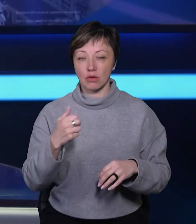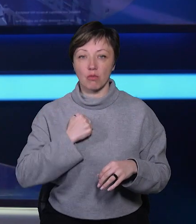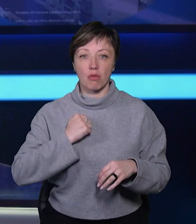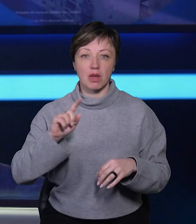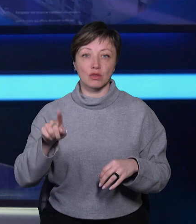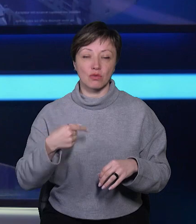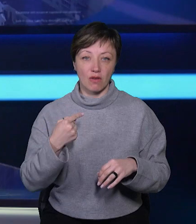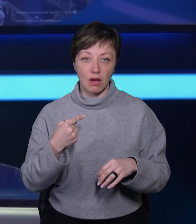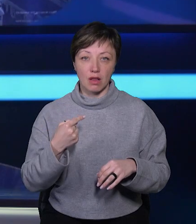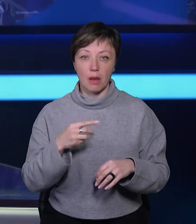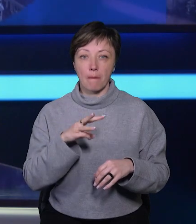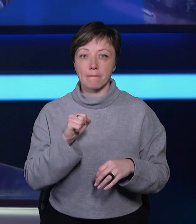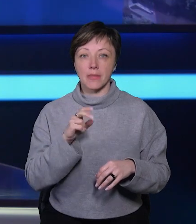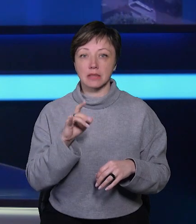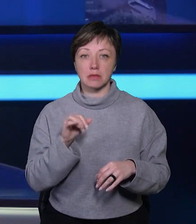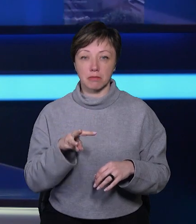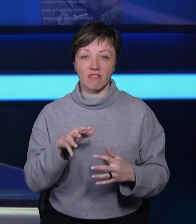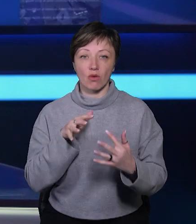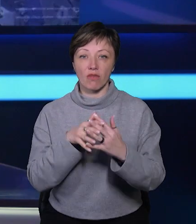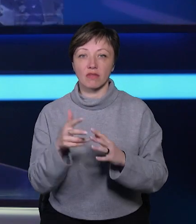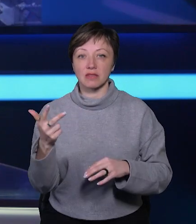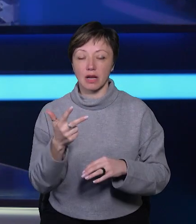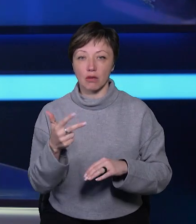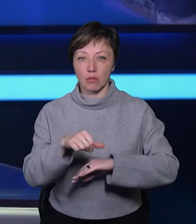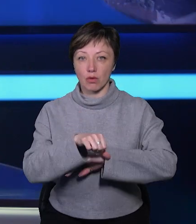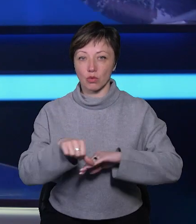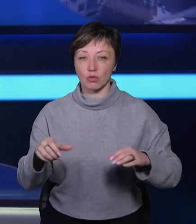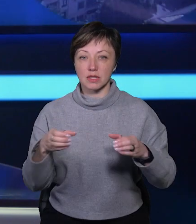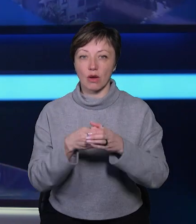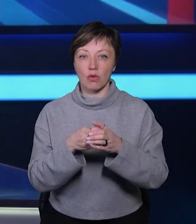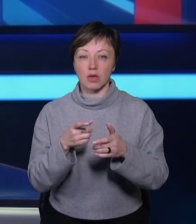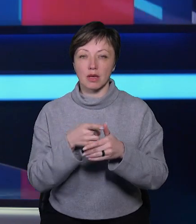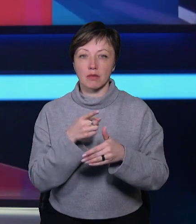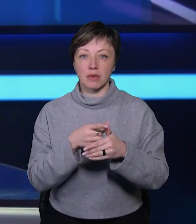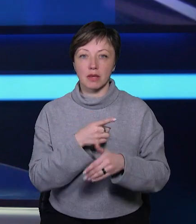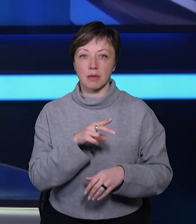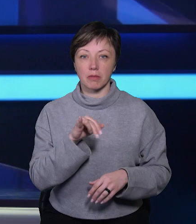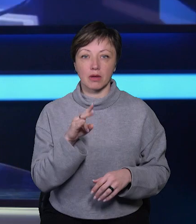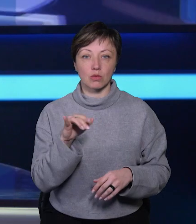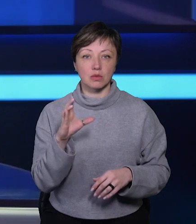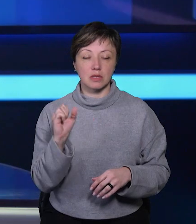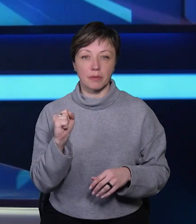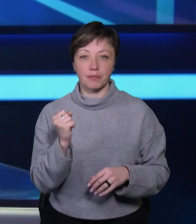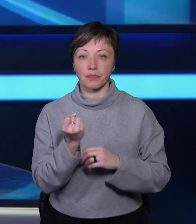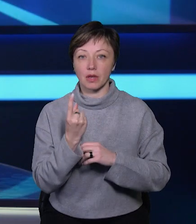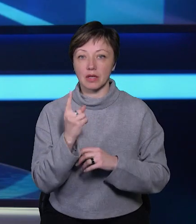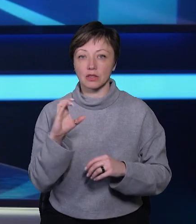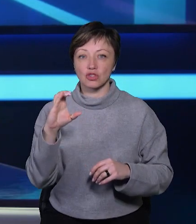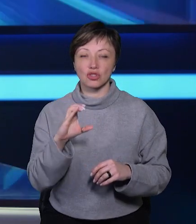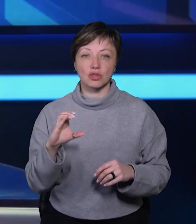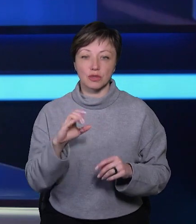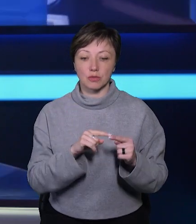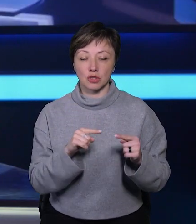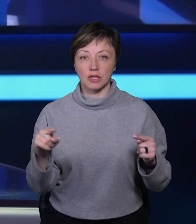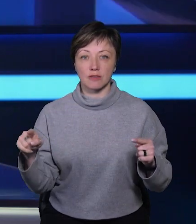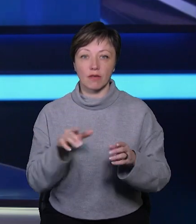мобілізували. Максим Вільчинський воював у третьому прикордонному загоні імені Євгенія Пікуса. 11 січня під час